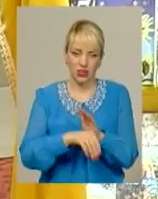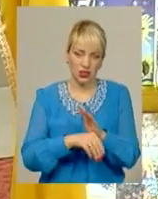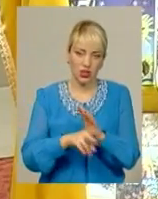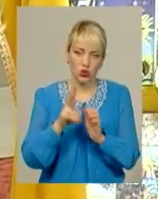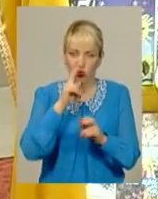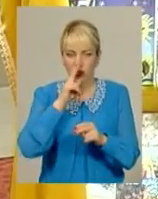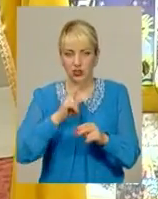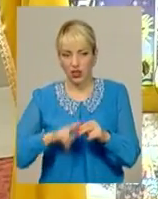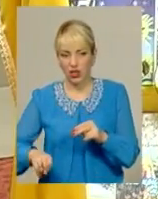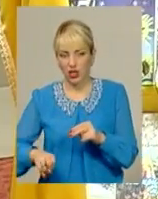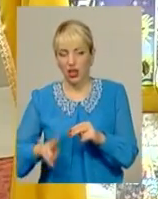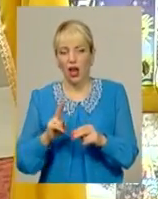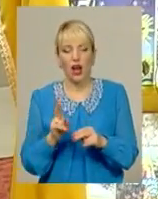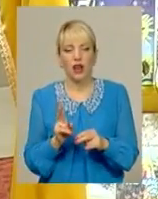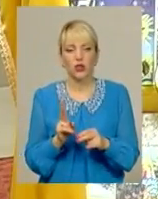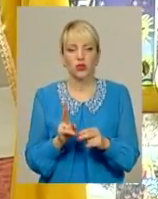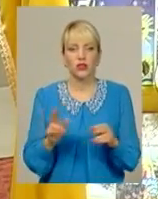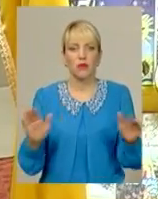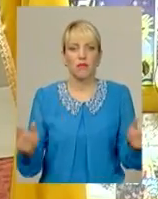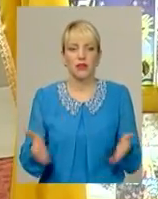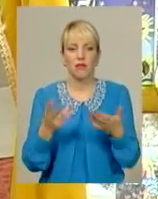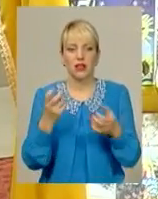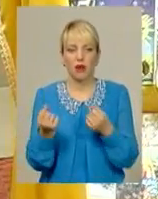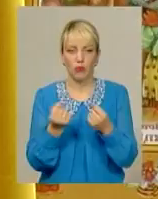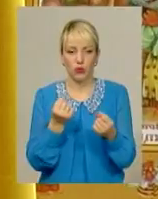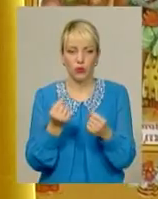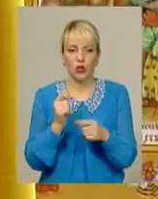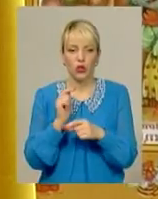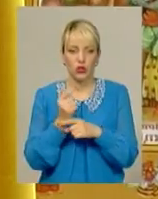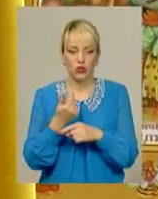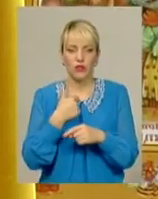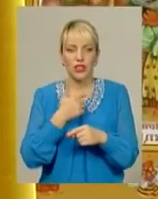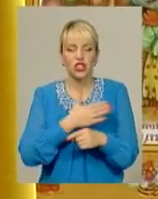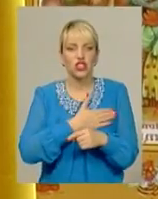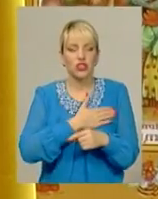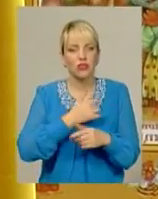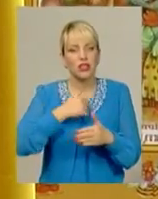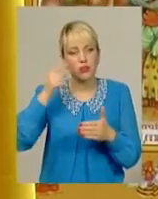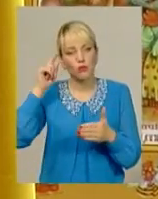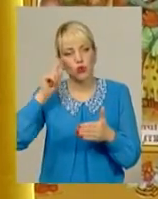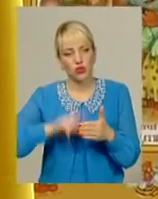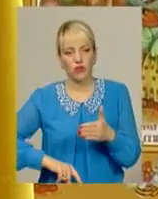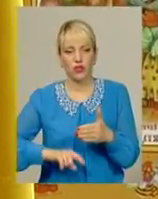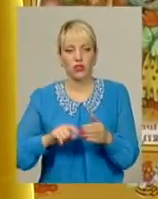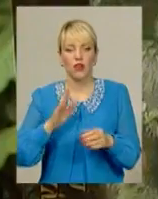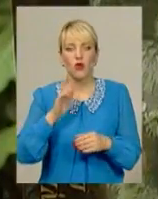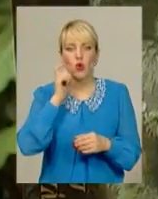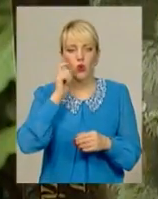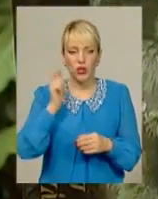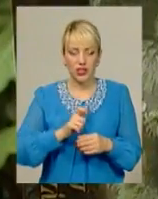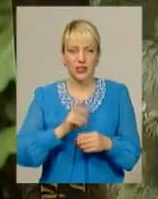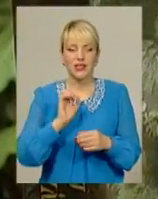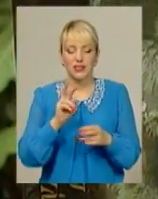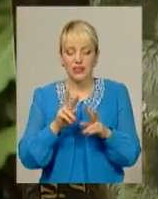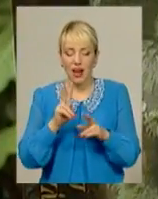зникає, хтось піднімається на боротьбу. І знову ж таки, я дуже щиро сподіваюся, що і в Україні, як і в